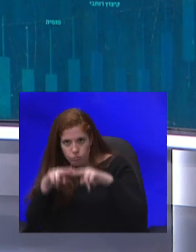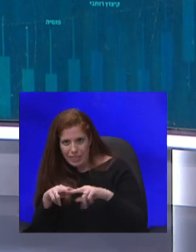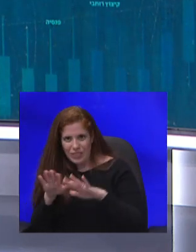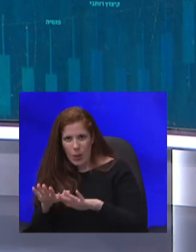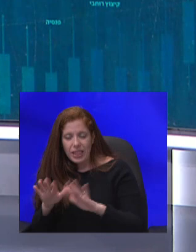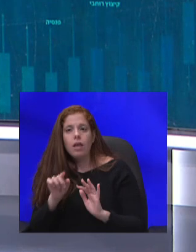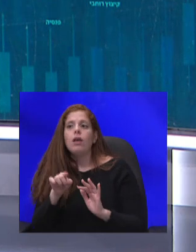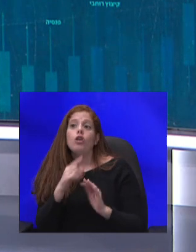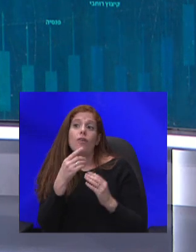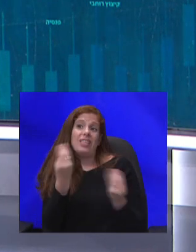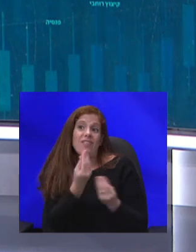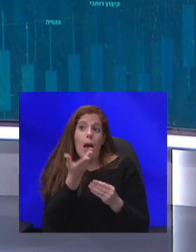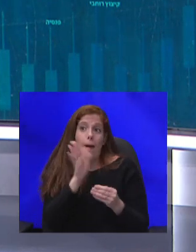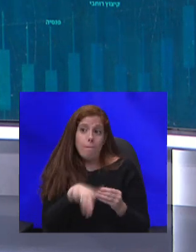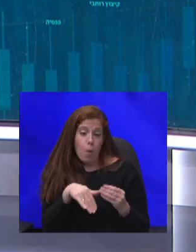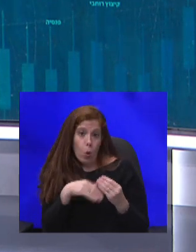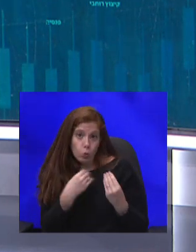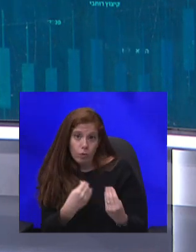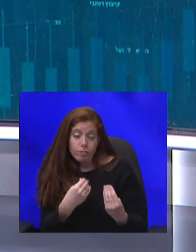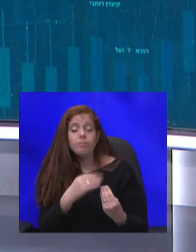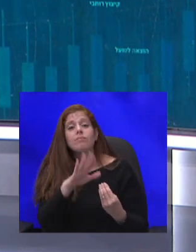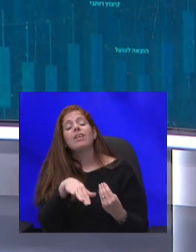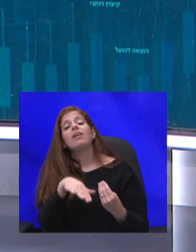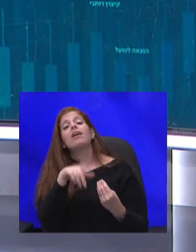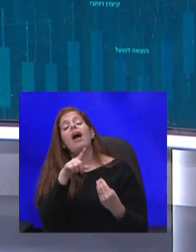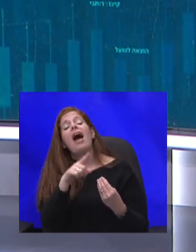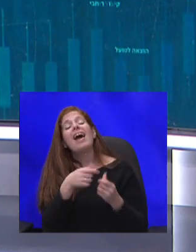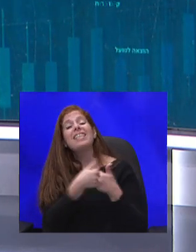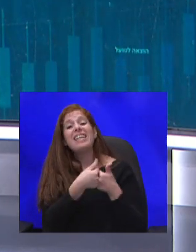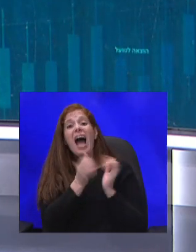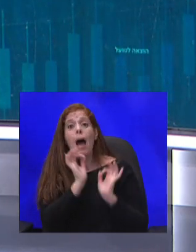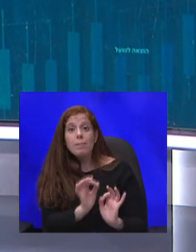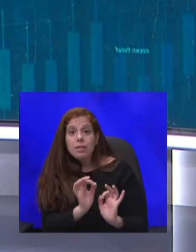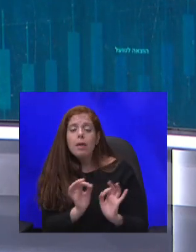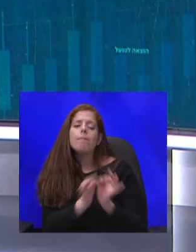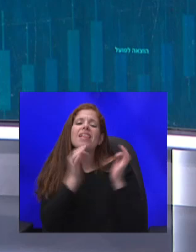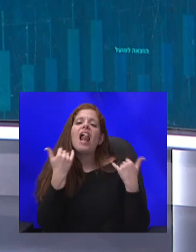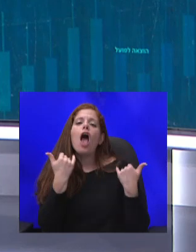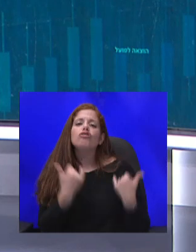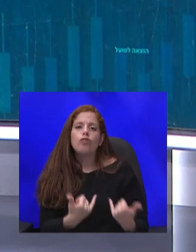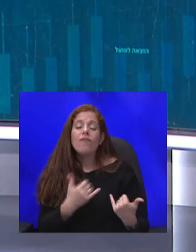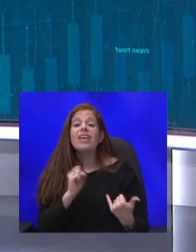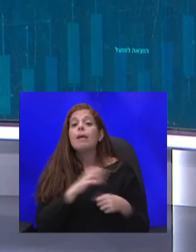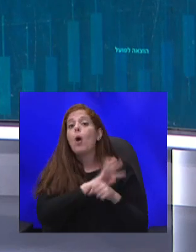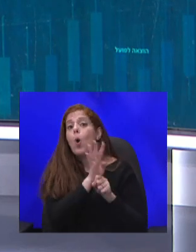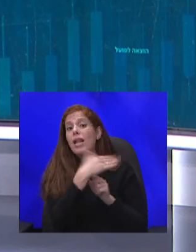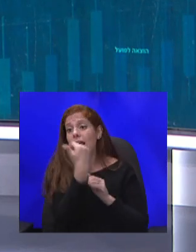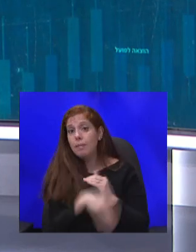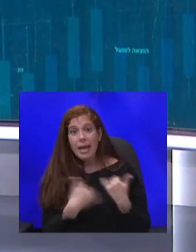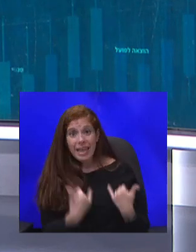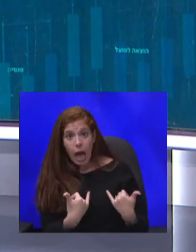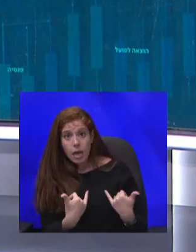לפי קרן המטבע, האתגר האמיתי לכלכלה הישראלית מתחיל עכשיו. אם הקורונה הייתה נגמרת כרגע, היינו מתוששים